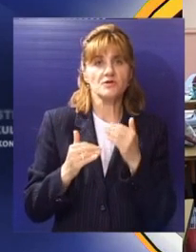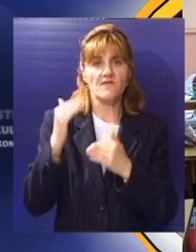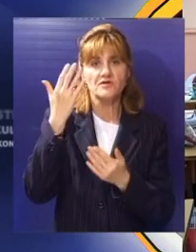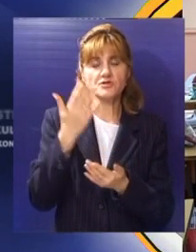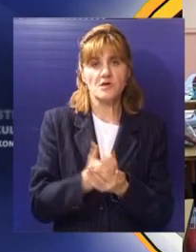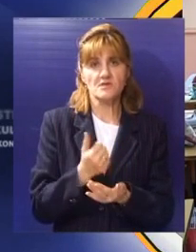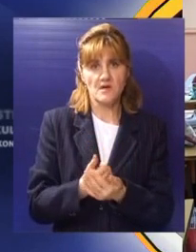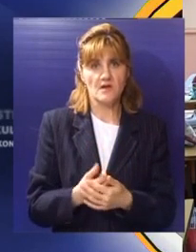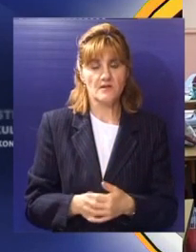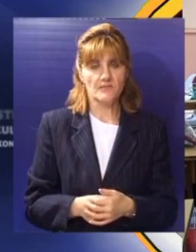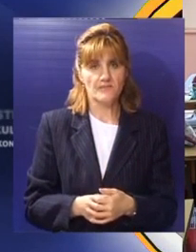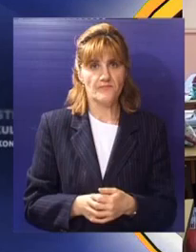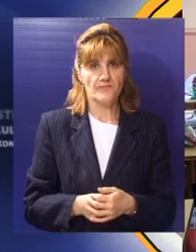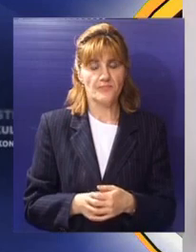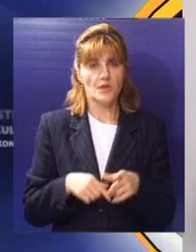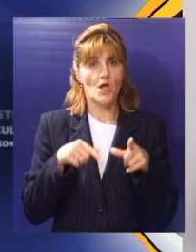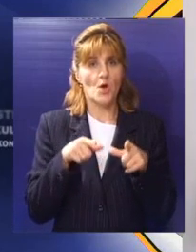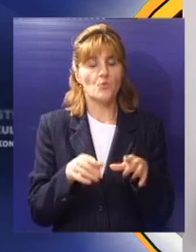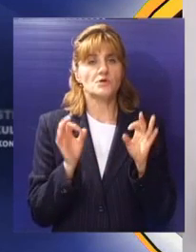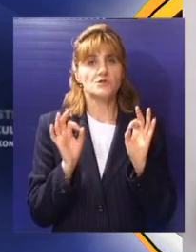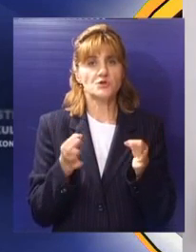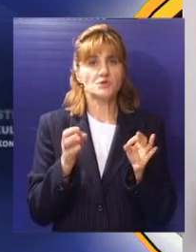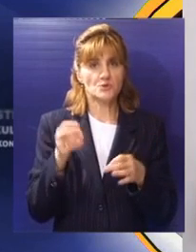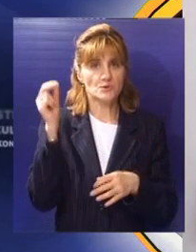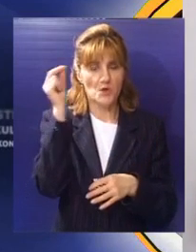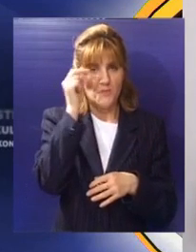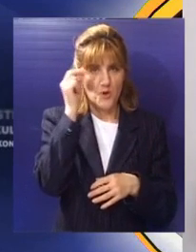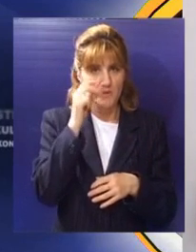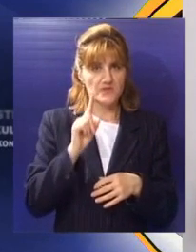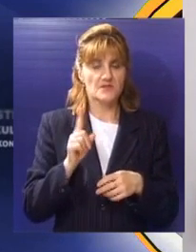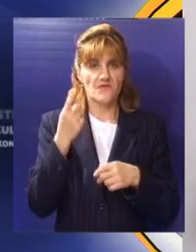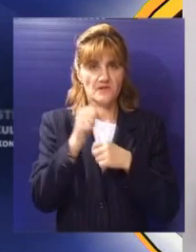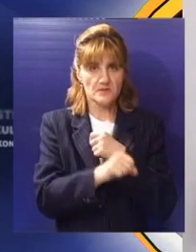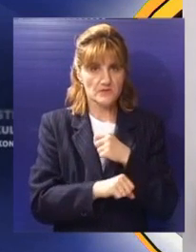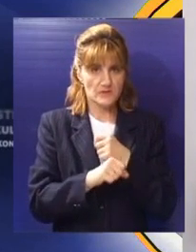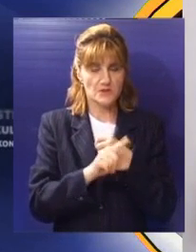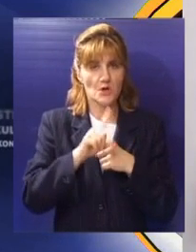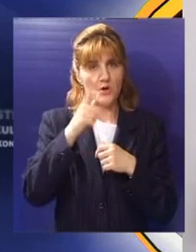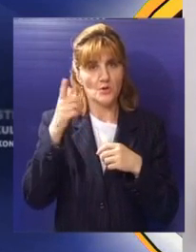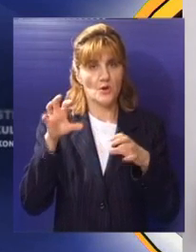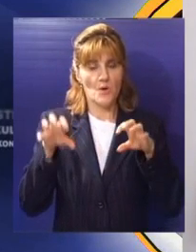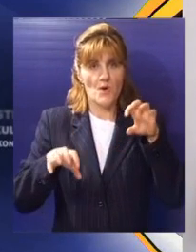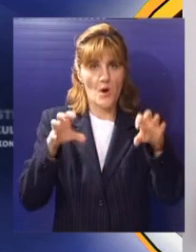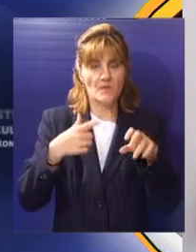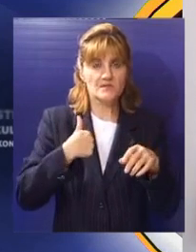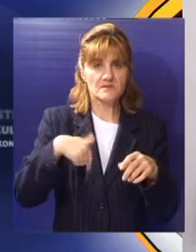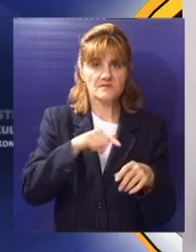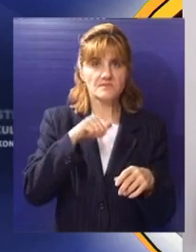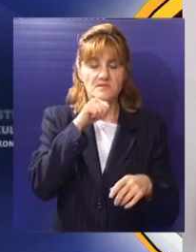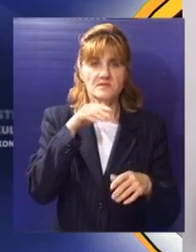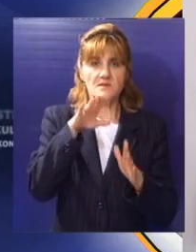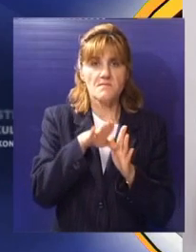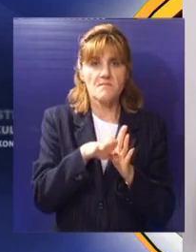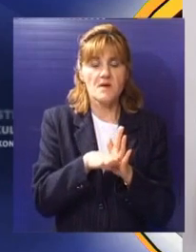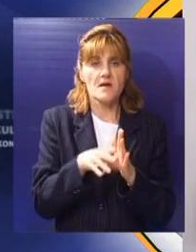obrazovanju budu pristojnije. U slučnom obrazovanju, sa drugim delatnostima upoređujući, naše plate su niže od